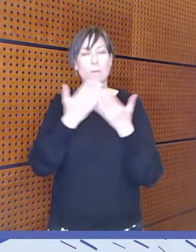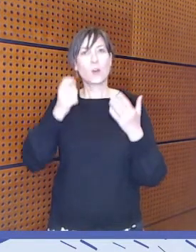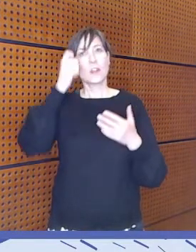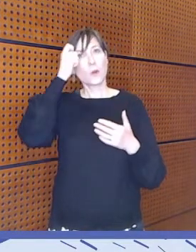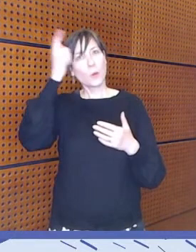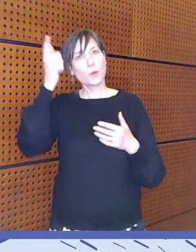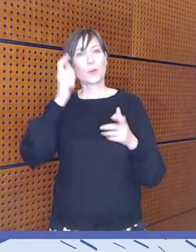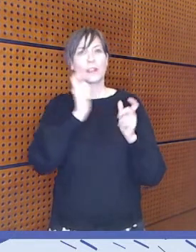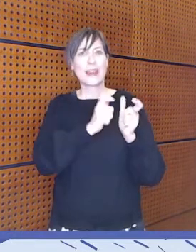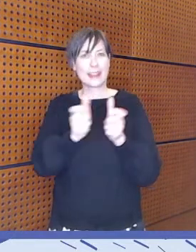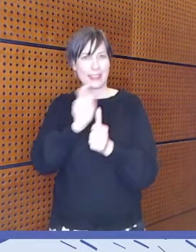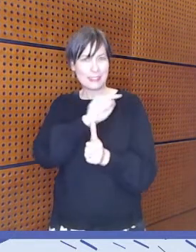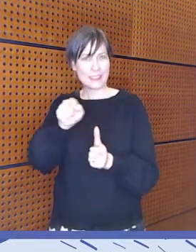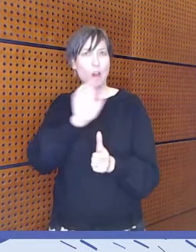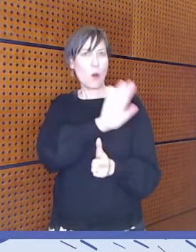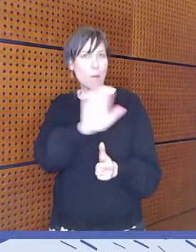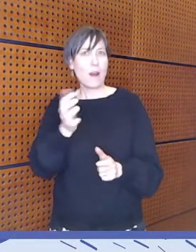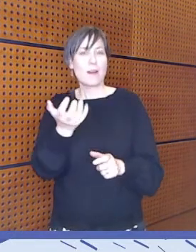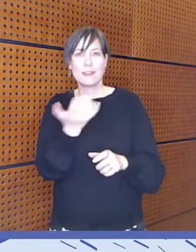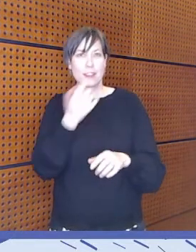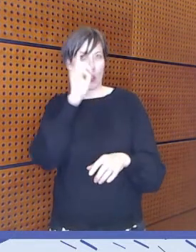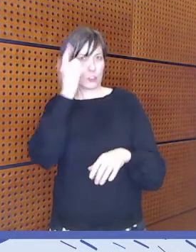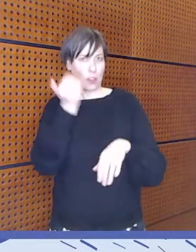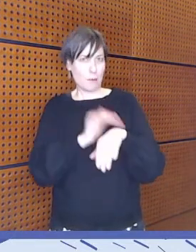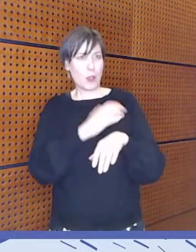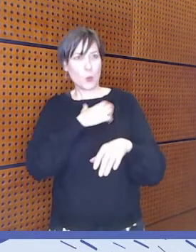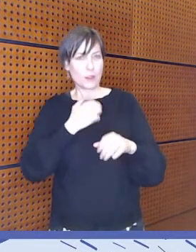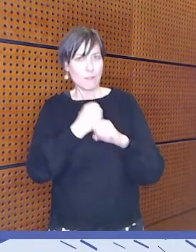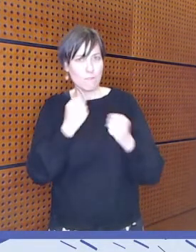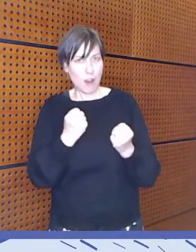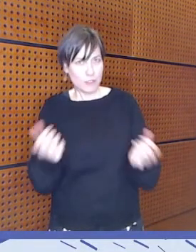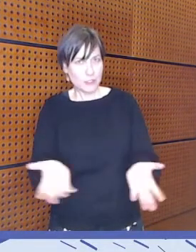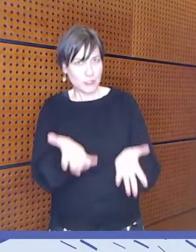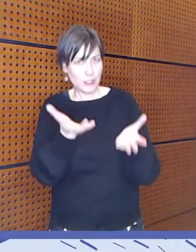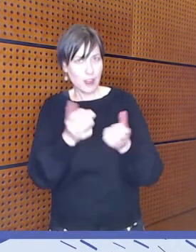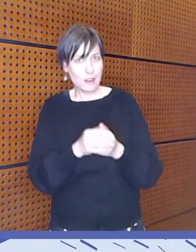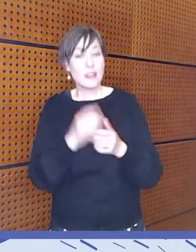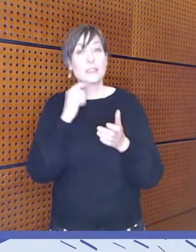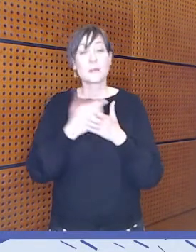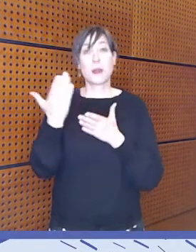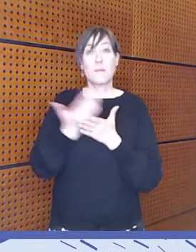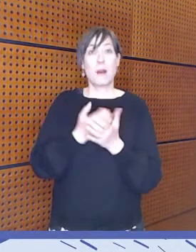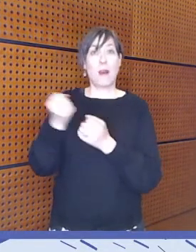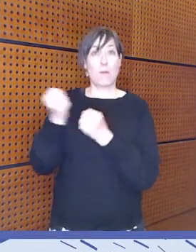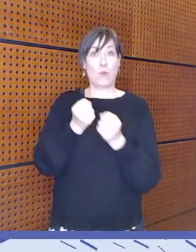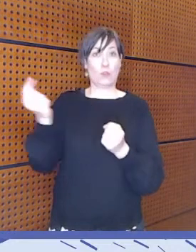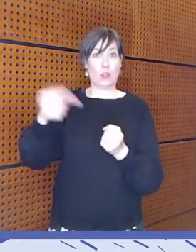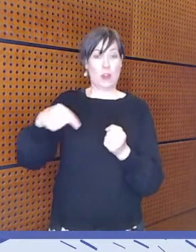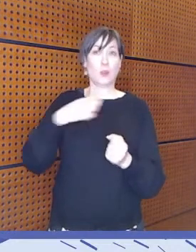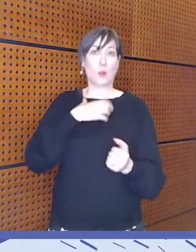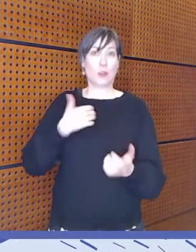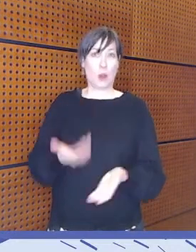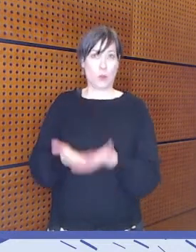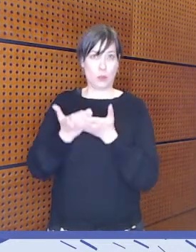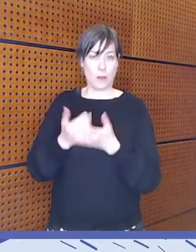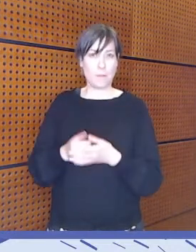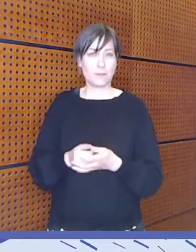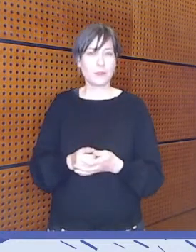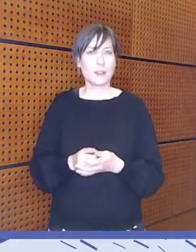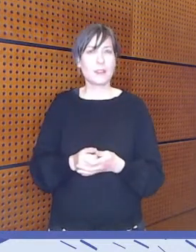järjestöjen digiosaamista. Ja tavoitteena on auttaa esimerkiksi maahanmuuttaneita. Uutteeko te